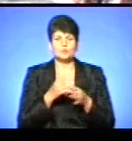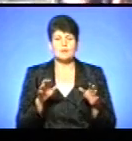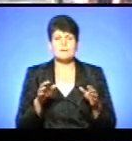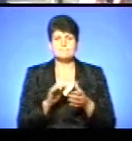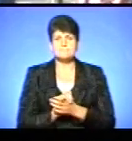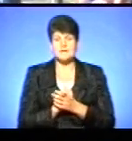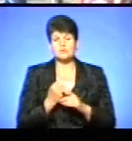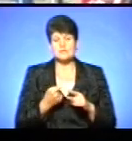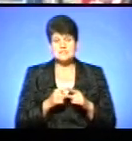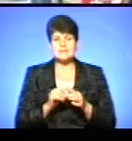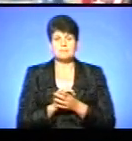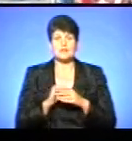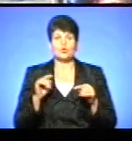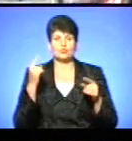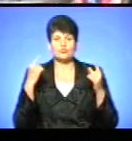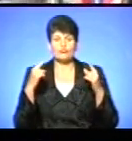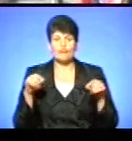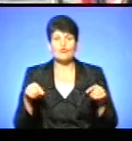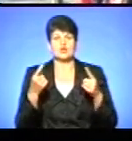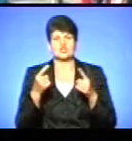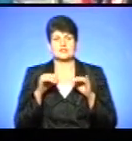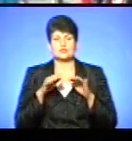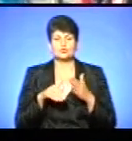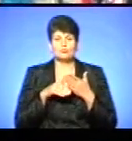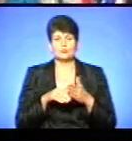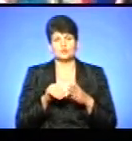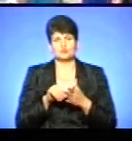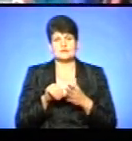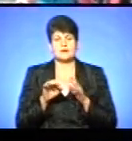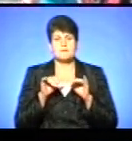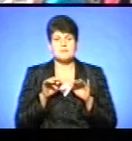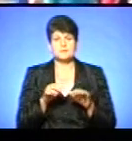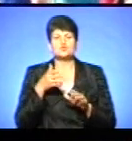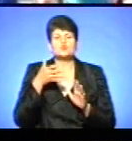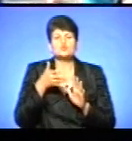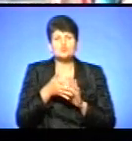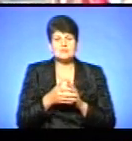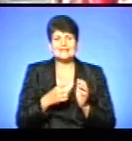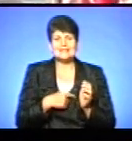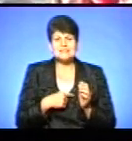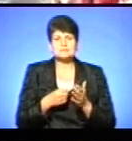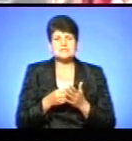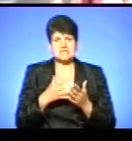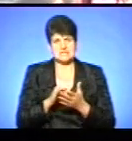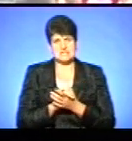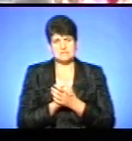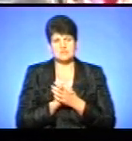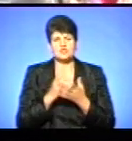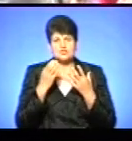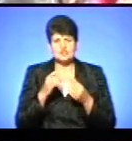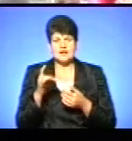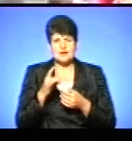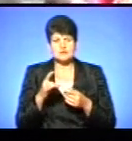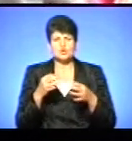миротворча діяльність допоможе учасникам акції зрозуміти для себе цінність миру і ще раз